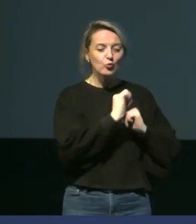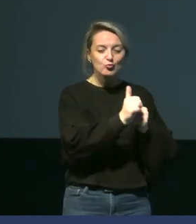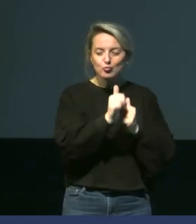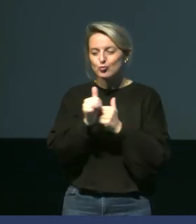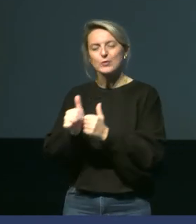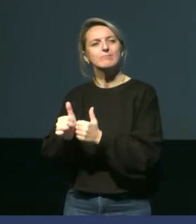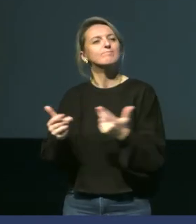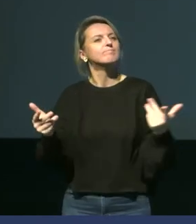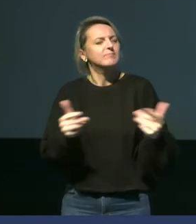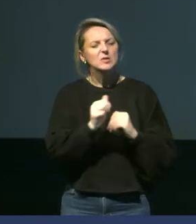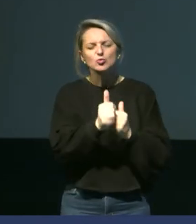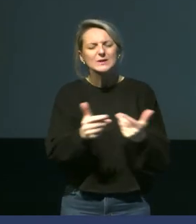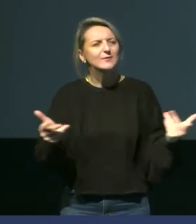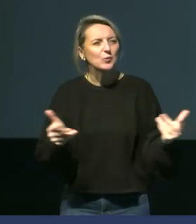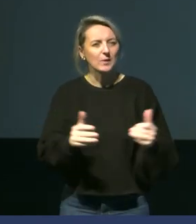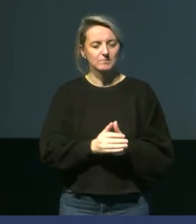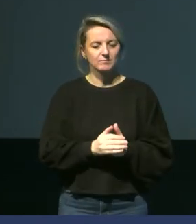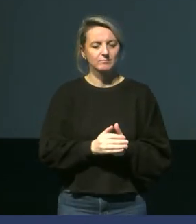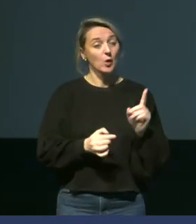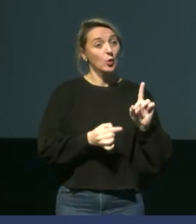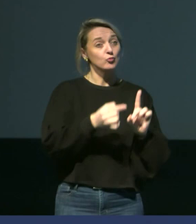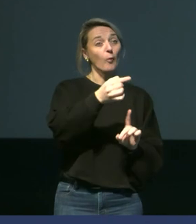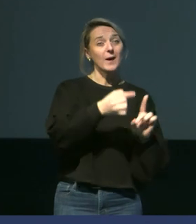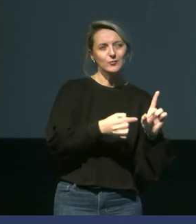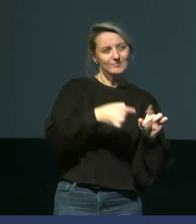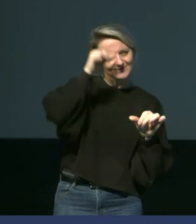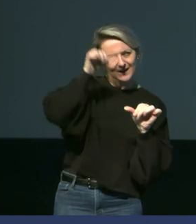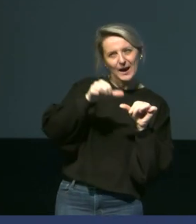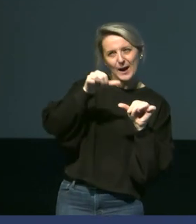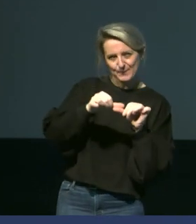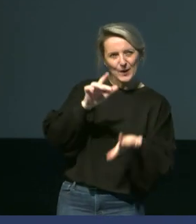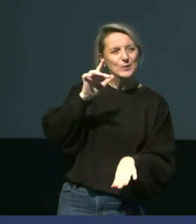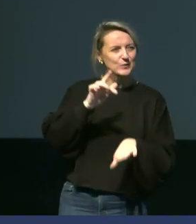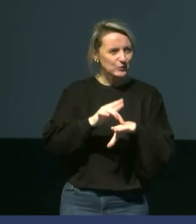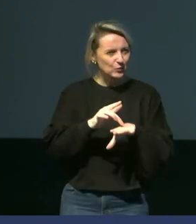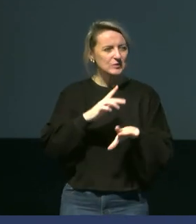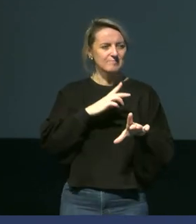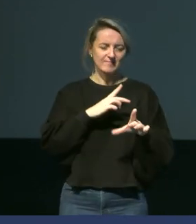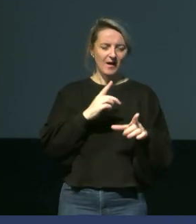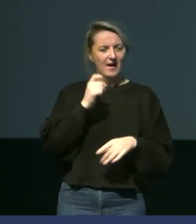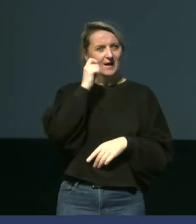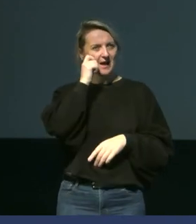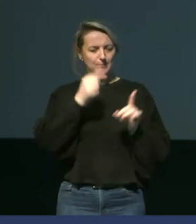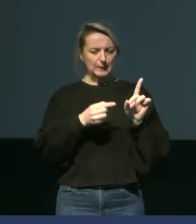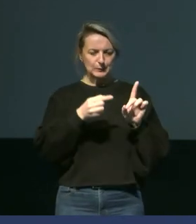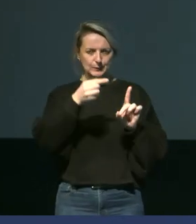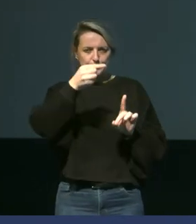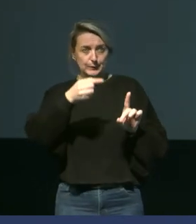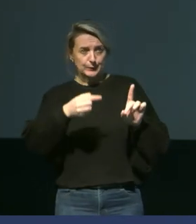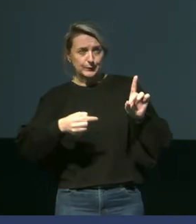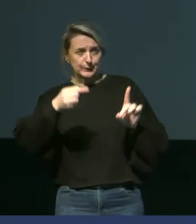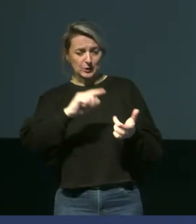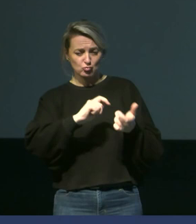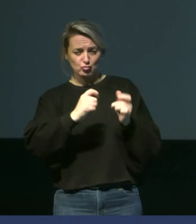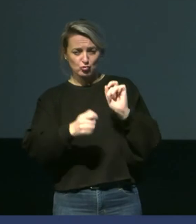choses. Je vais suivre leur température. Vous vous rappelez, on a l'espèce hétérothermie. On va regarder leur température à différents